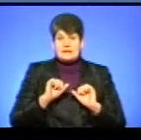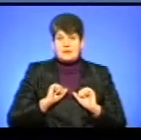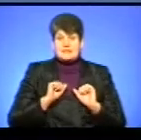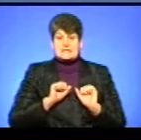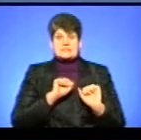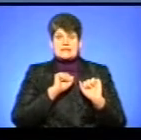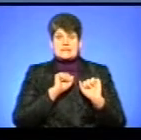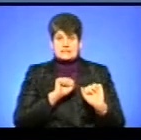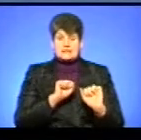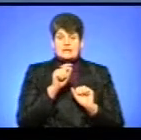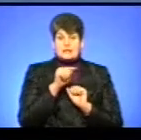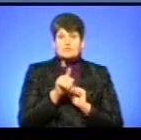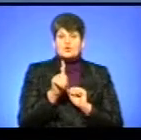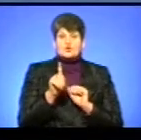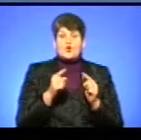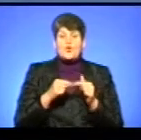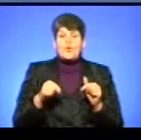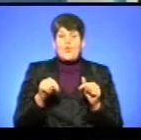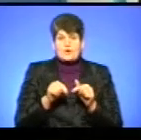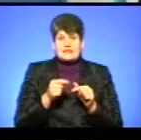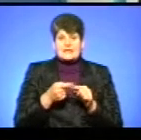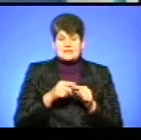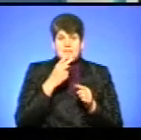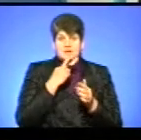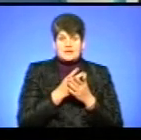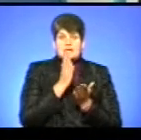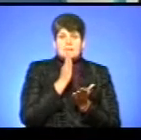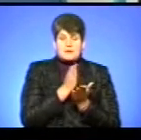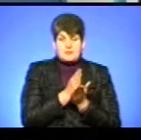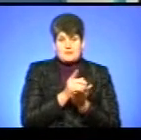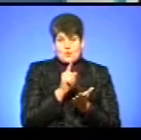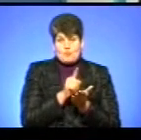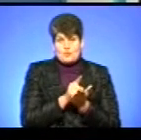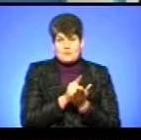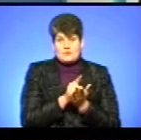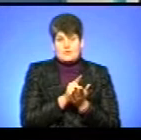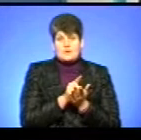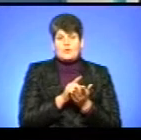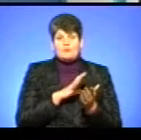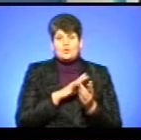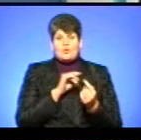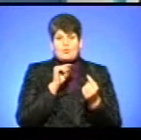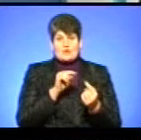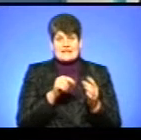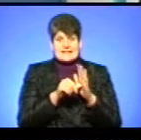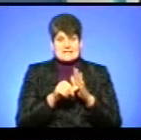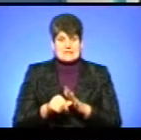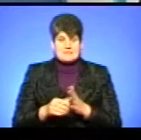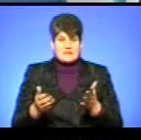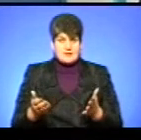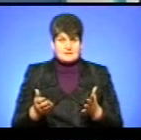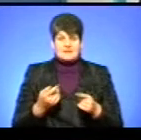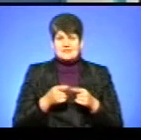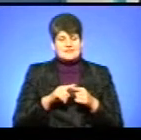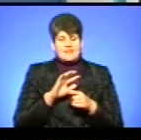захиститися від того, щоб ці органи, як це передбачено їхніми прямими обов'язками, проти діяли дискримінації. Ну, мабуть, не